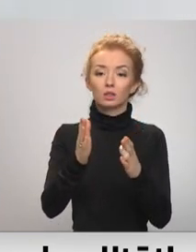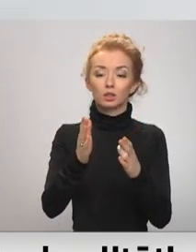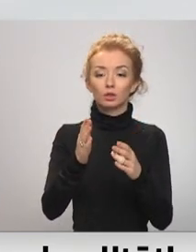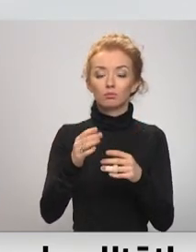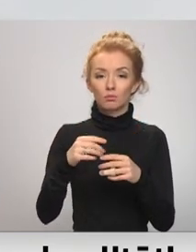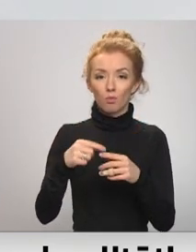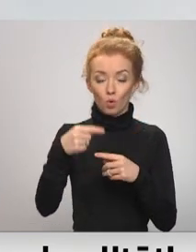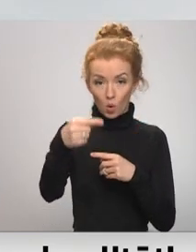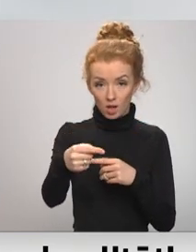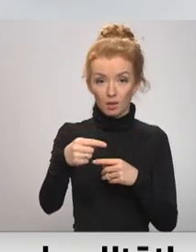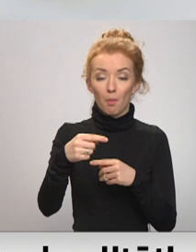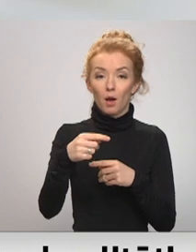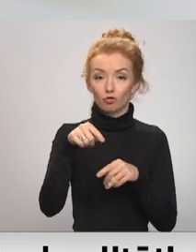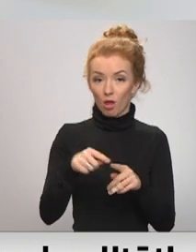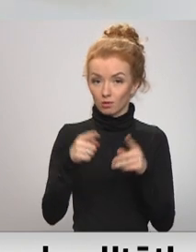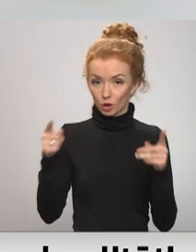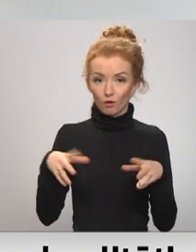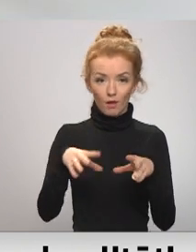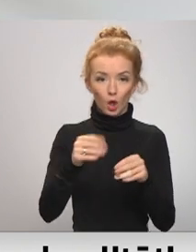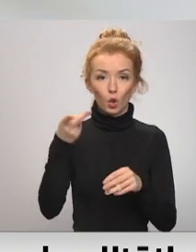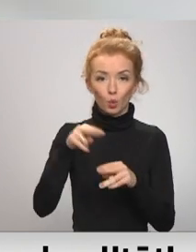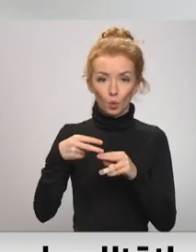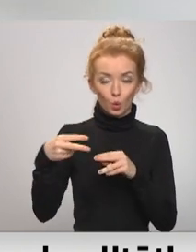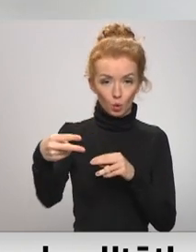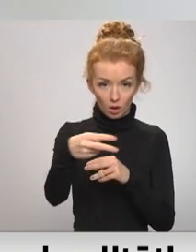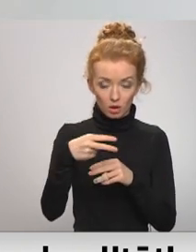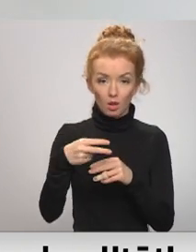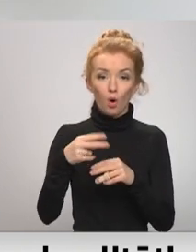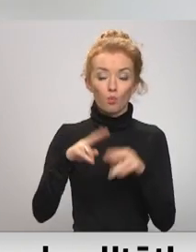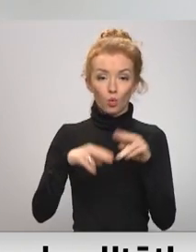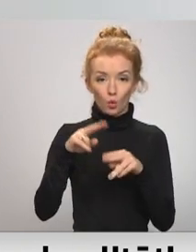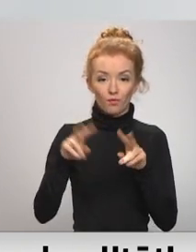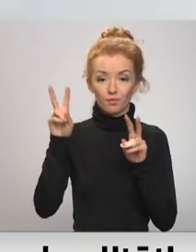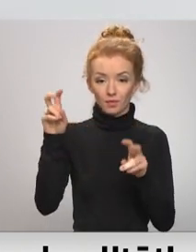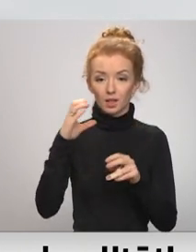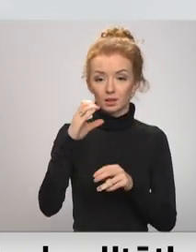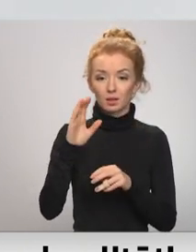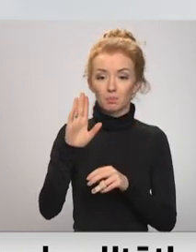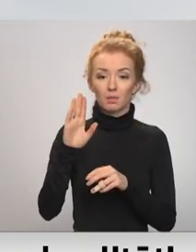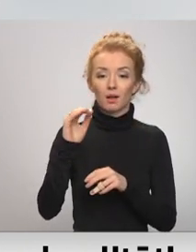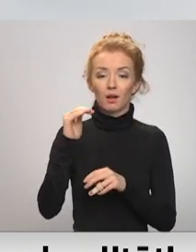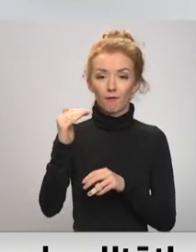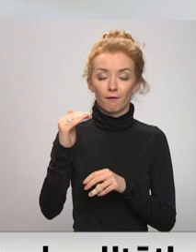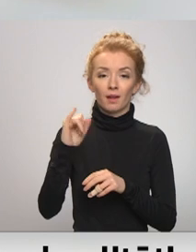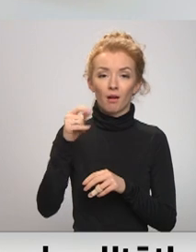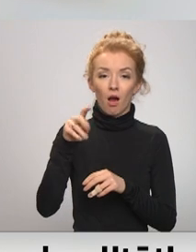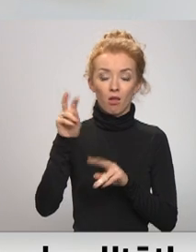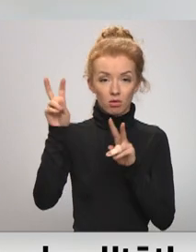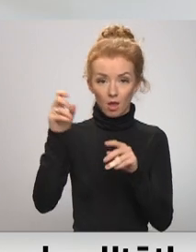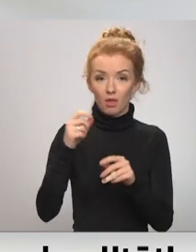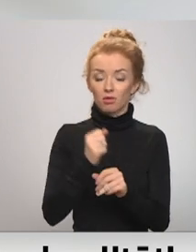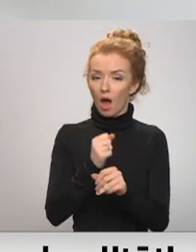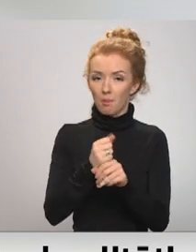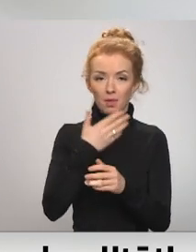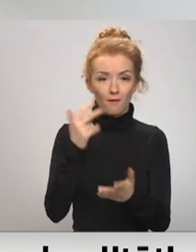skaistkalni posmā šajā sezonā veikta dubultā virsmas apstrādi būvnieks CACBF Igate. Darbi nav pieņemti un